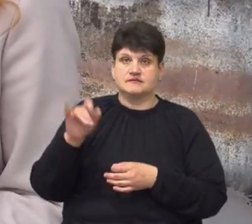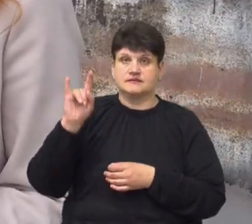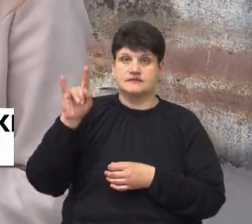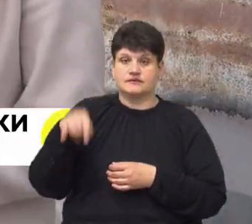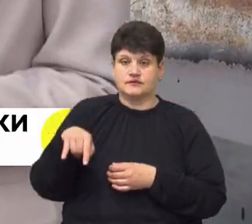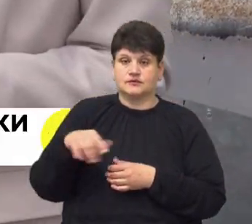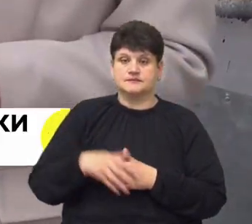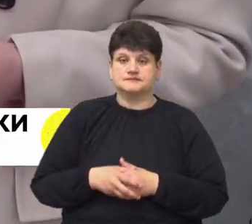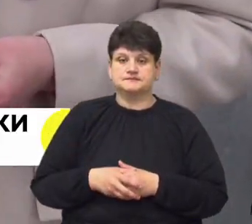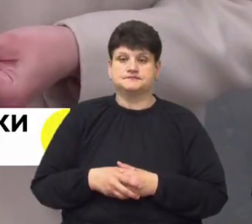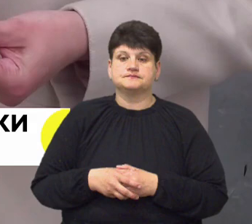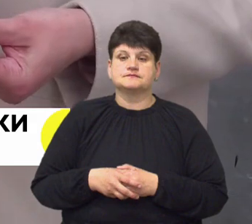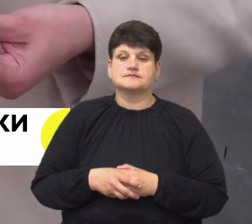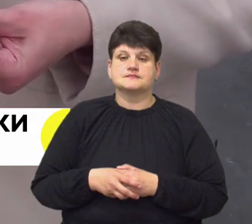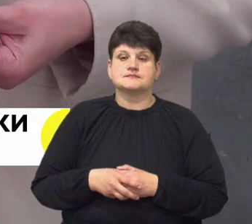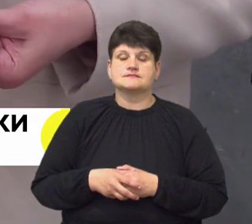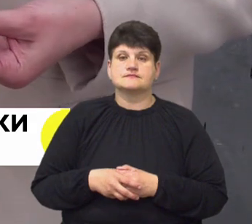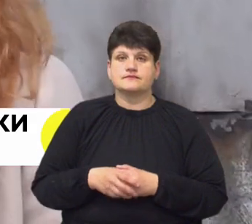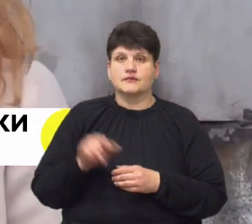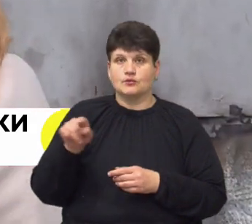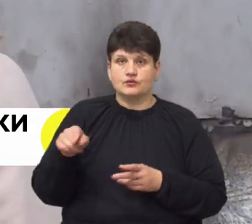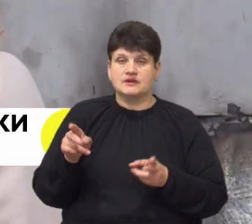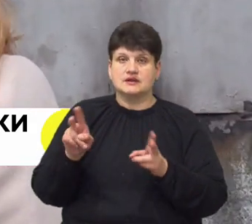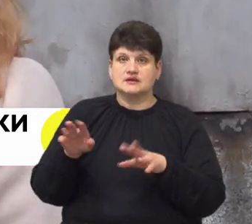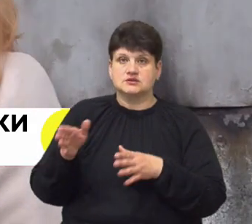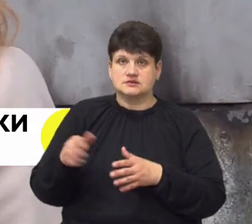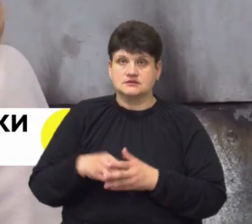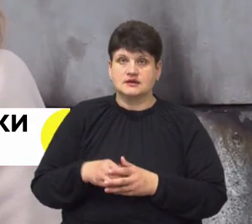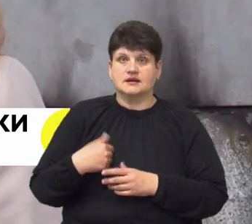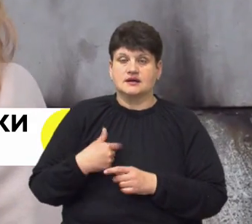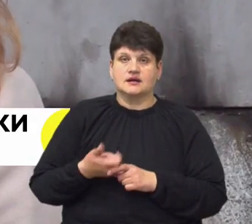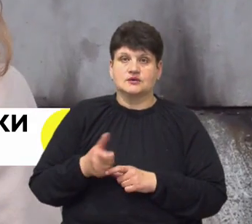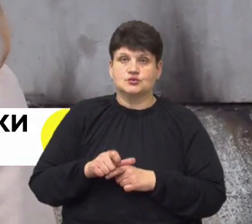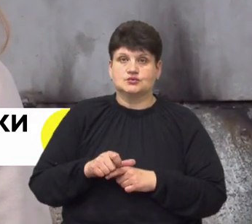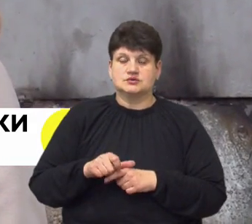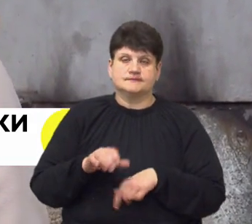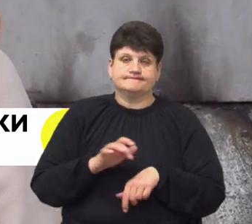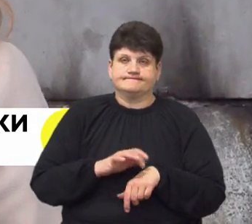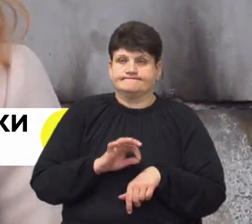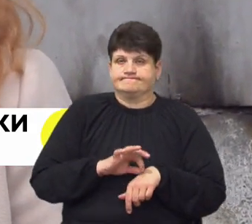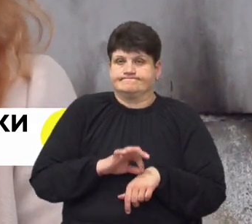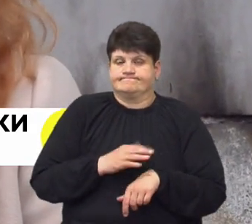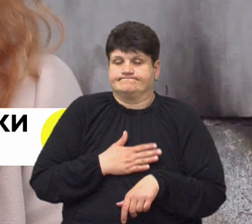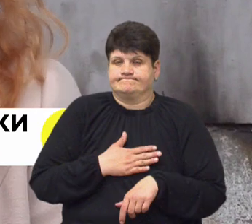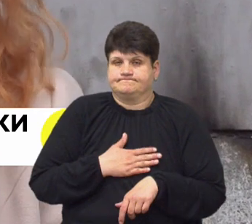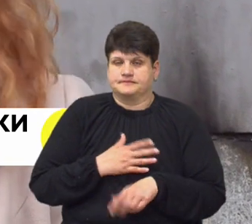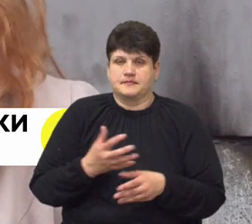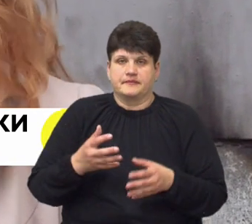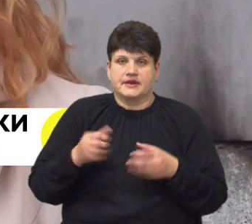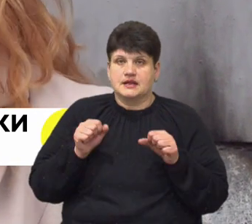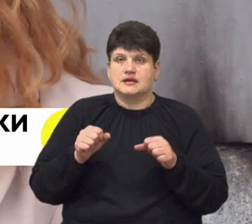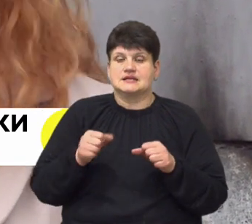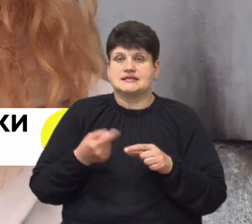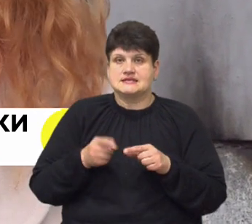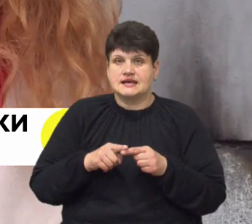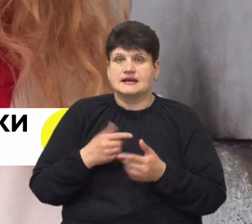Тому він залишився. Я дуже болісно це сприйняла, поскільки це була моя, ну і